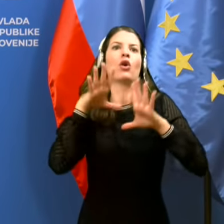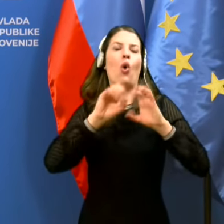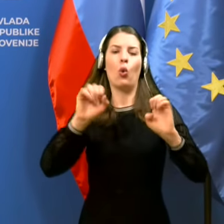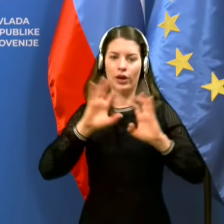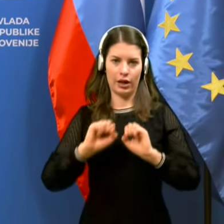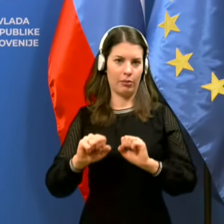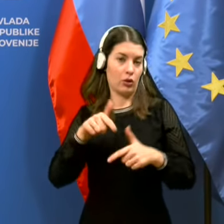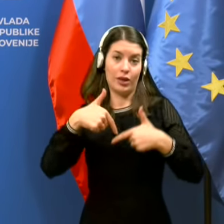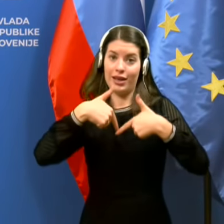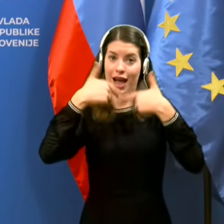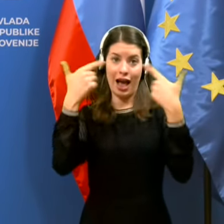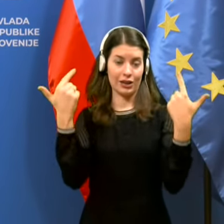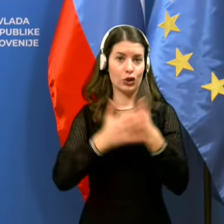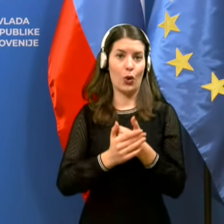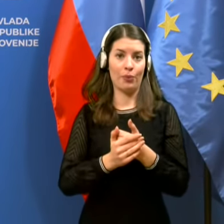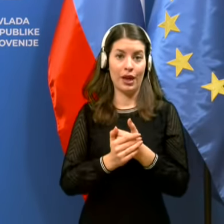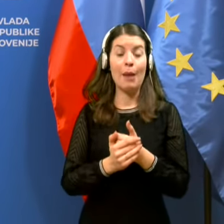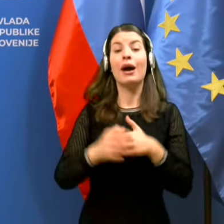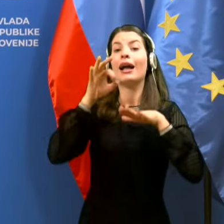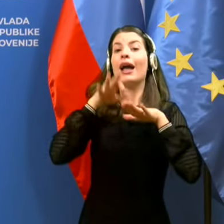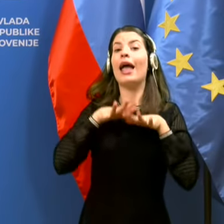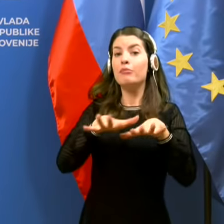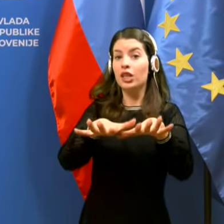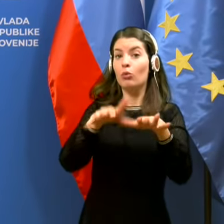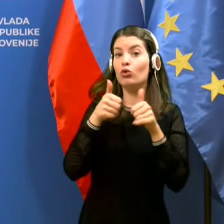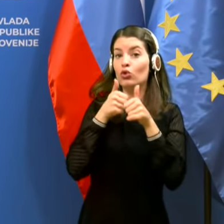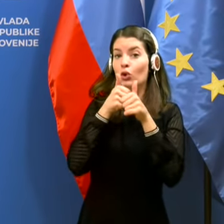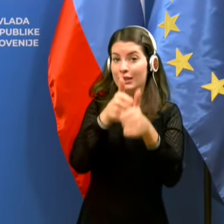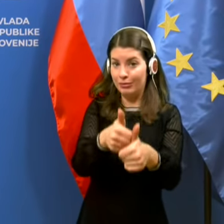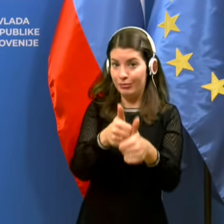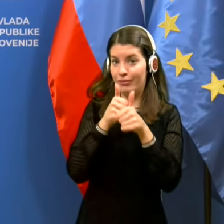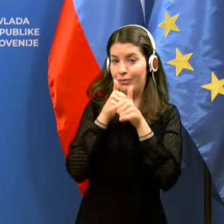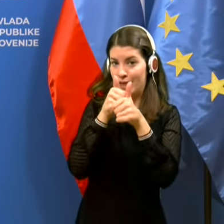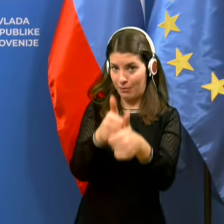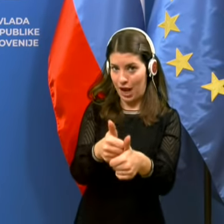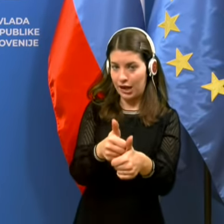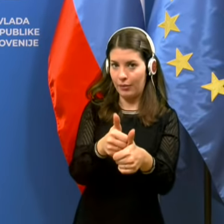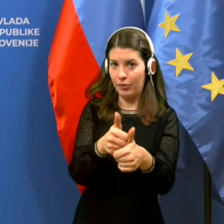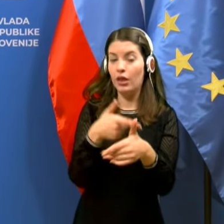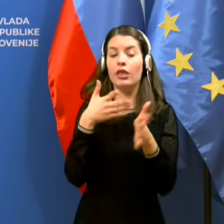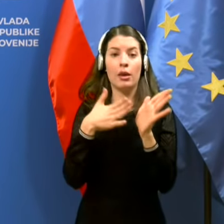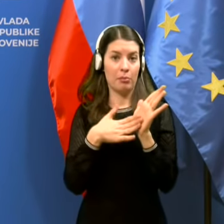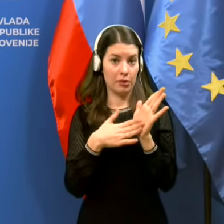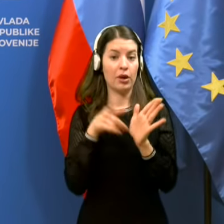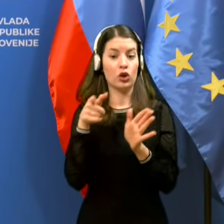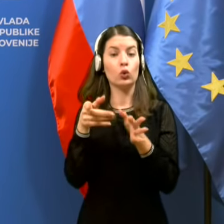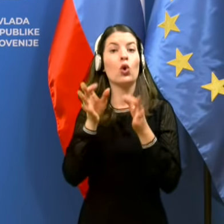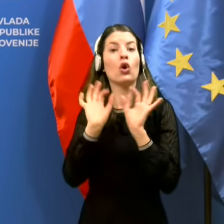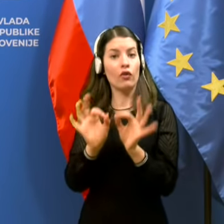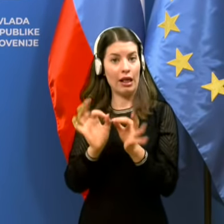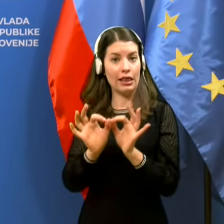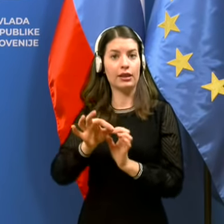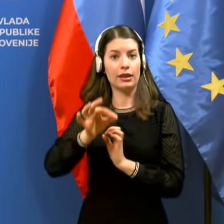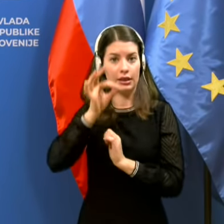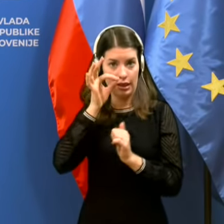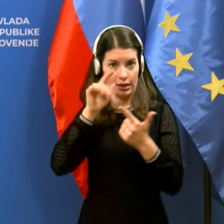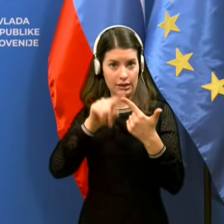jasno. Razumite, iz vidika epidemiološkega spremljanja, pod predpostavkah, da so kvalitetni testi